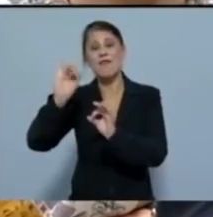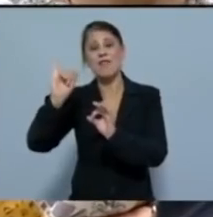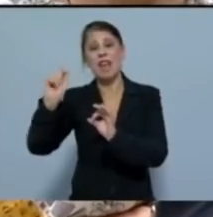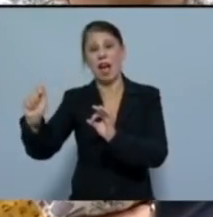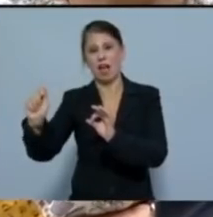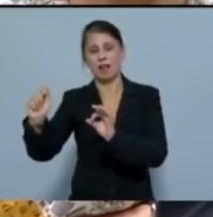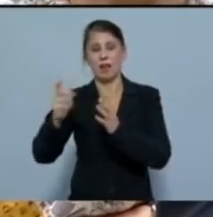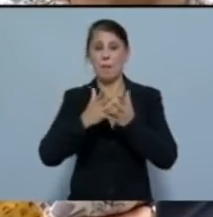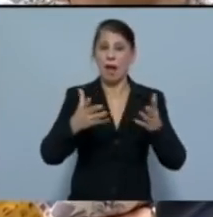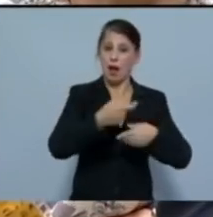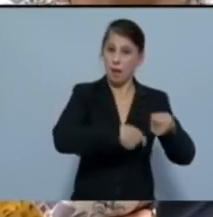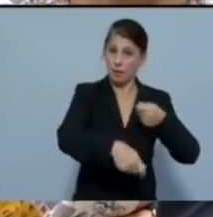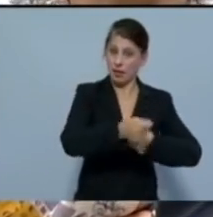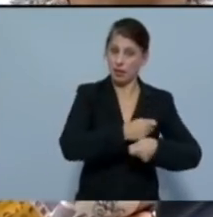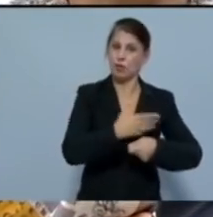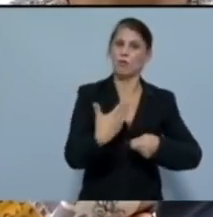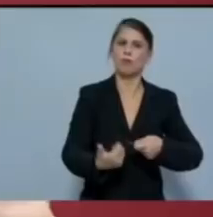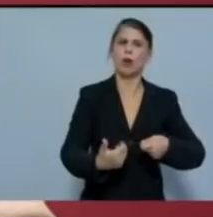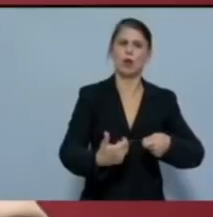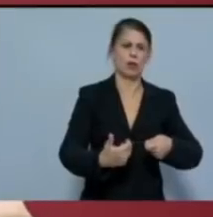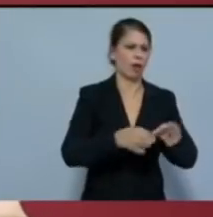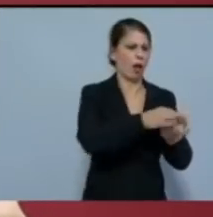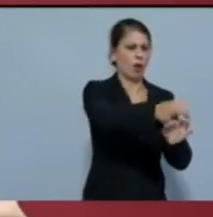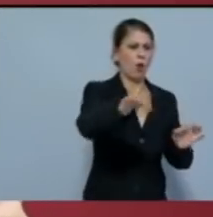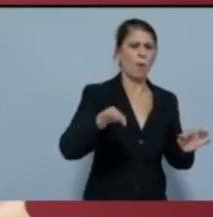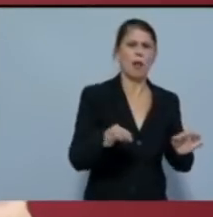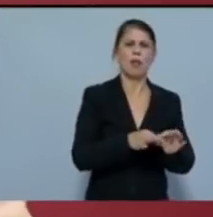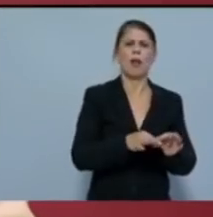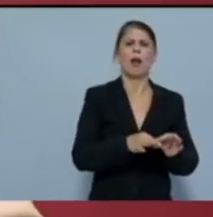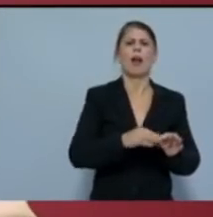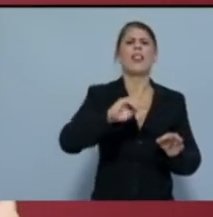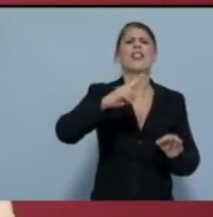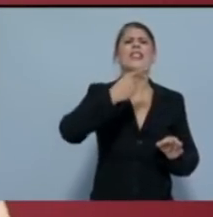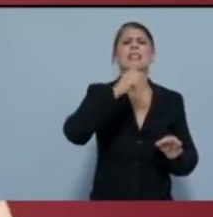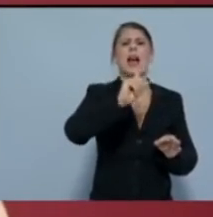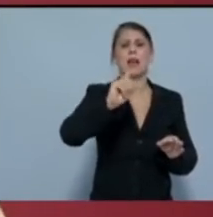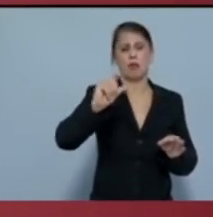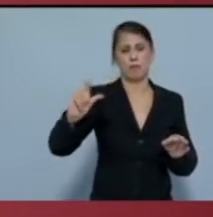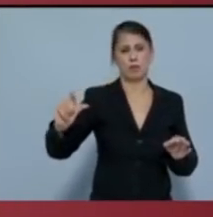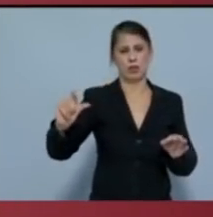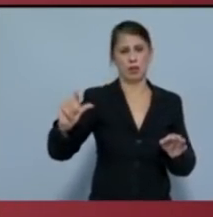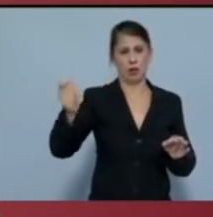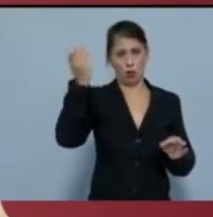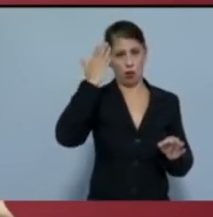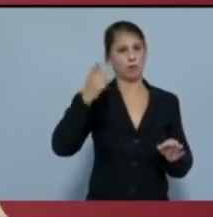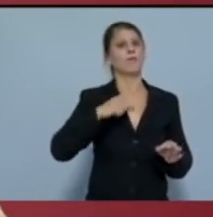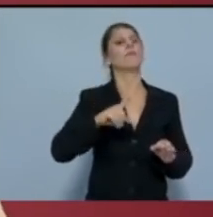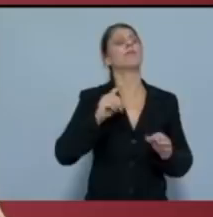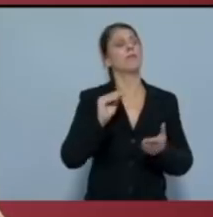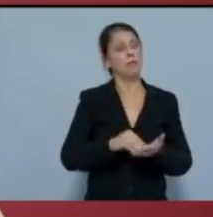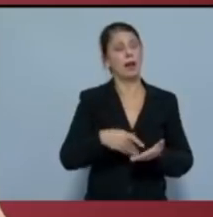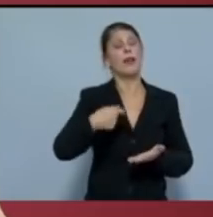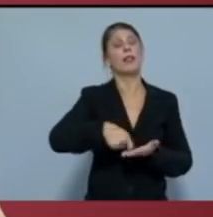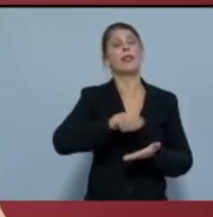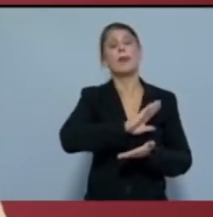επιχειρήσεις με ακίνητα αξίας δεκάδων της εκατομμυρίων εξακολουθούν να μην πληρώνουν